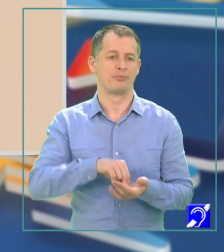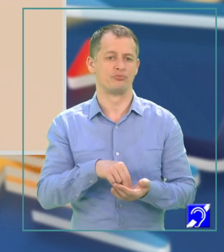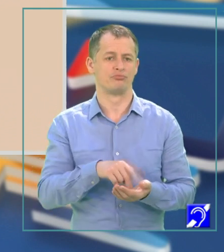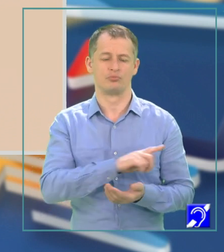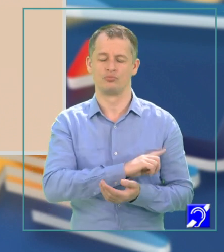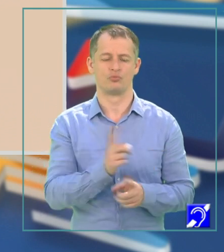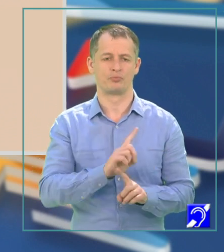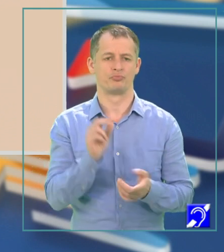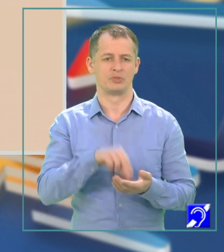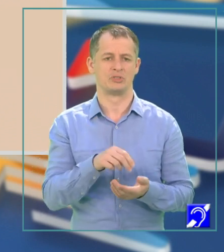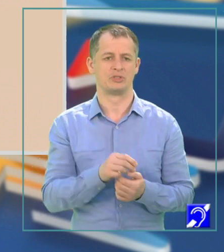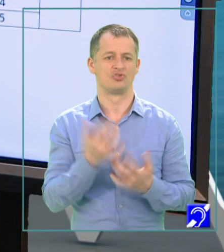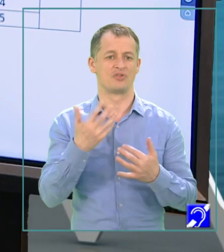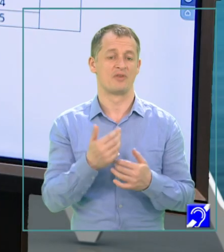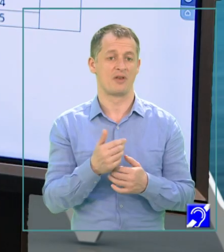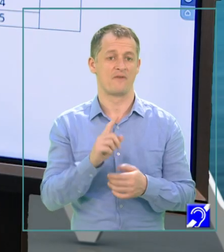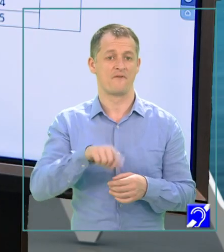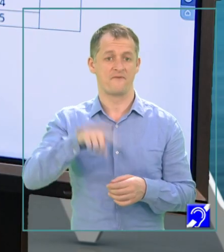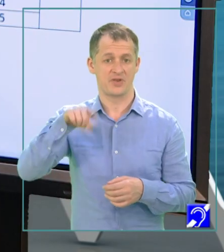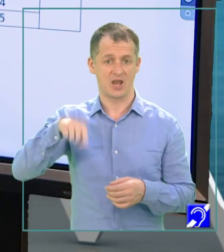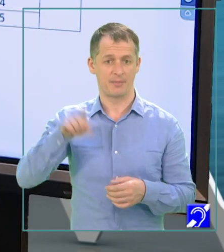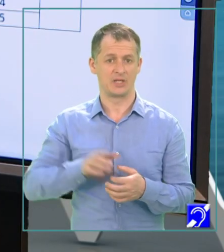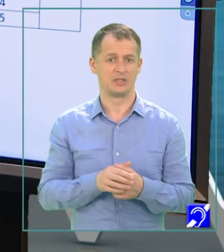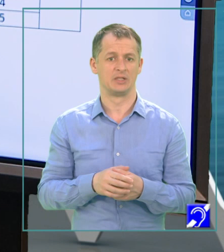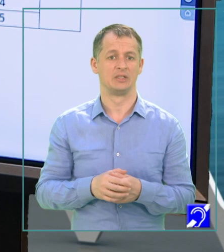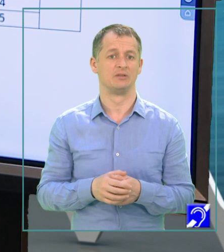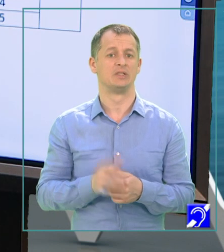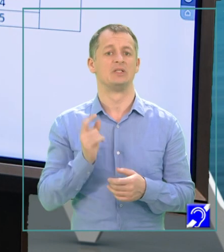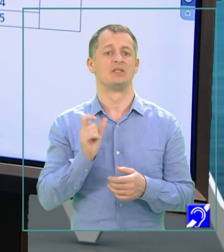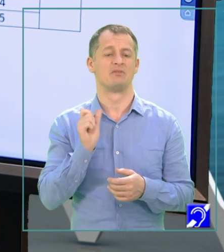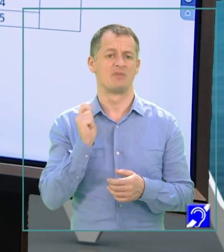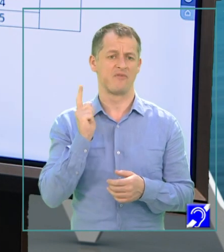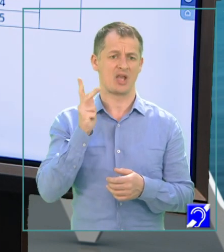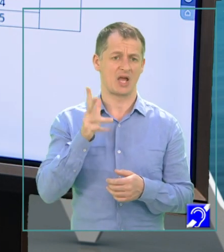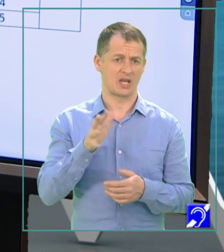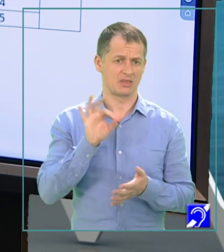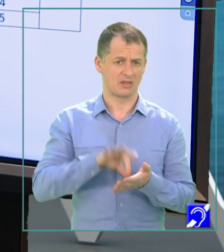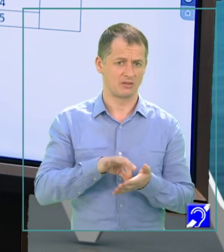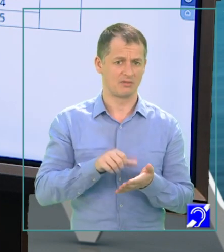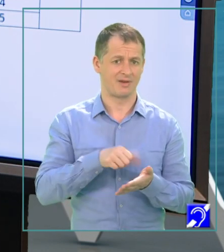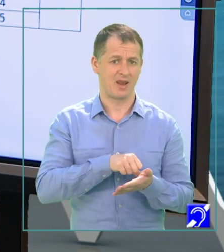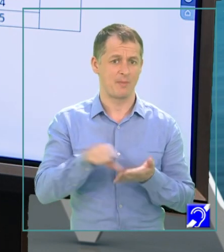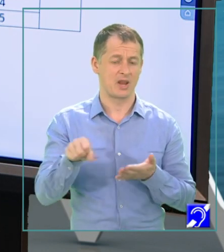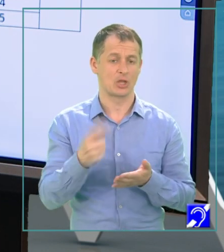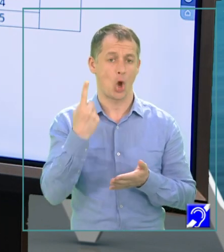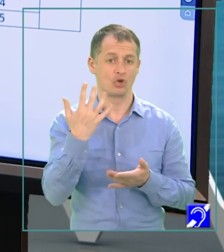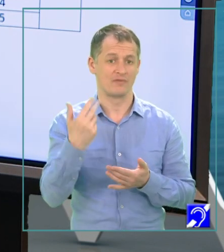cifra la variabilă, ci de câte ori am eliminat câte o cifră din număr,